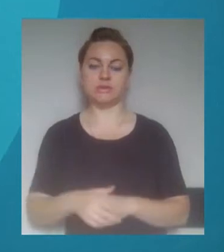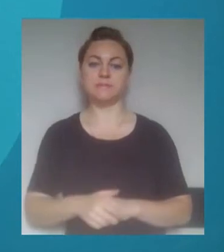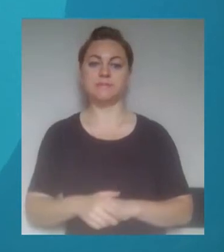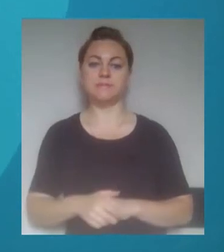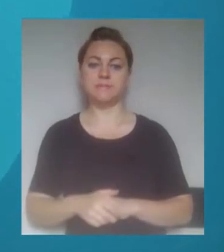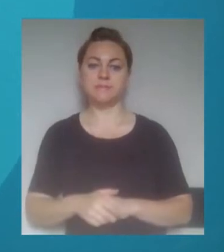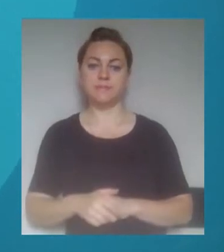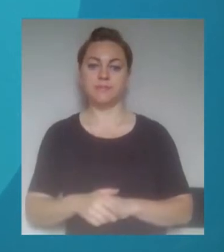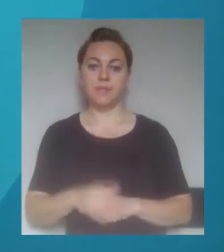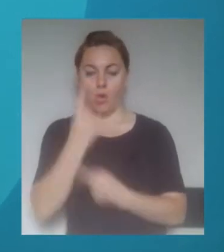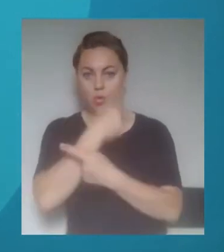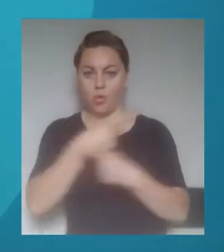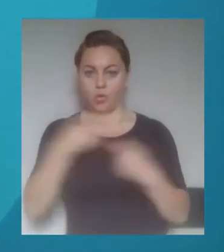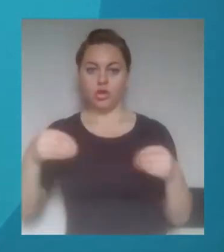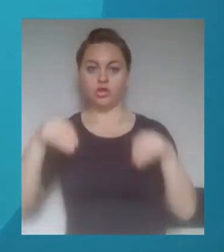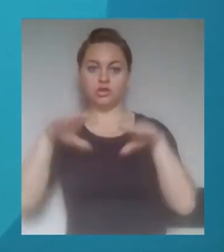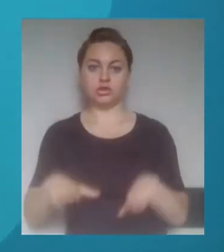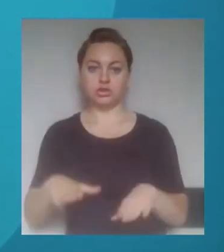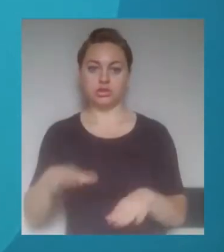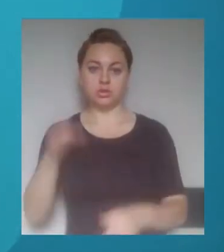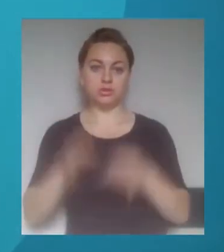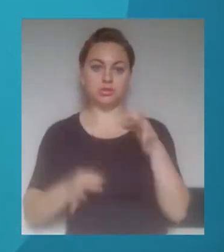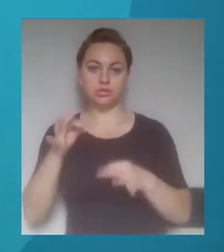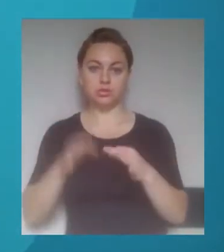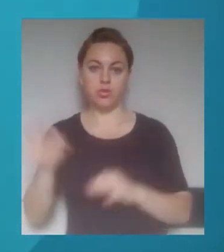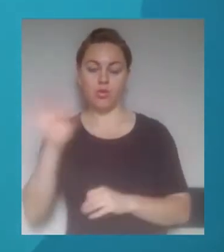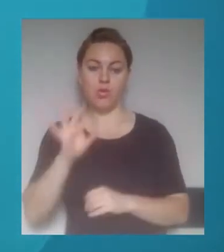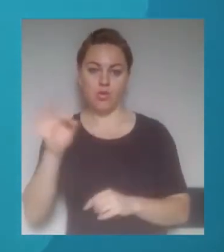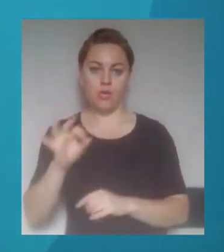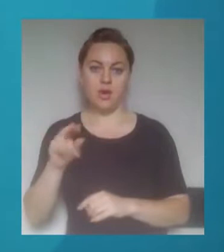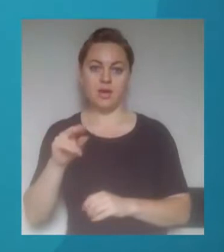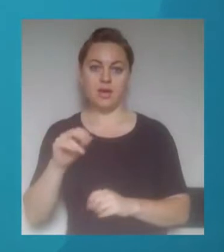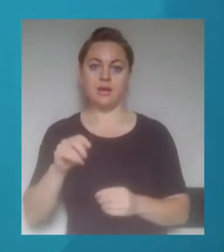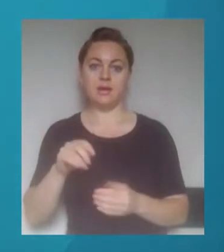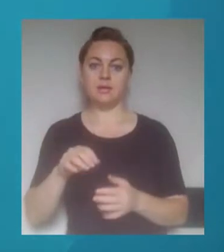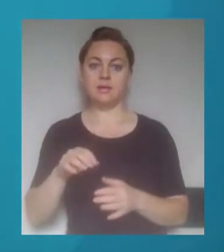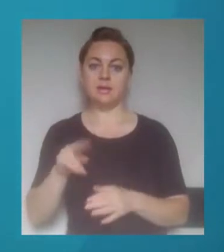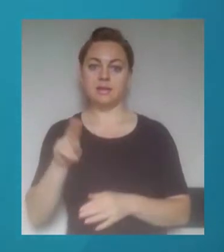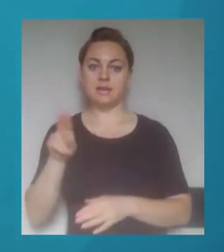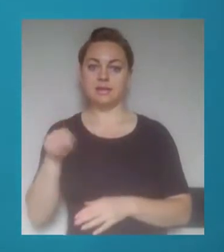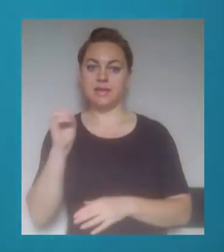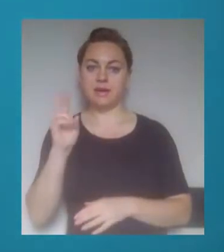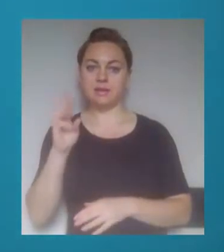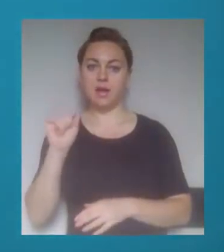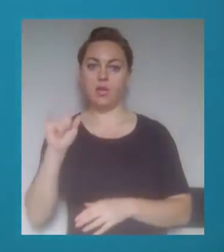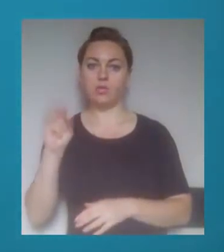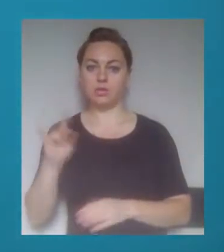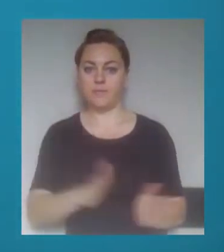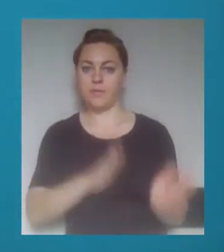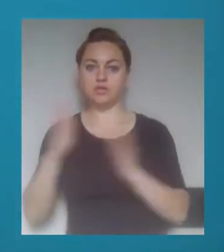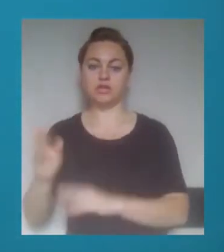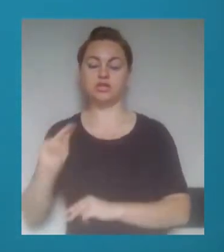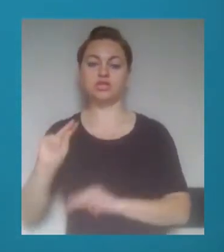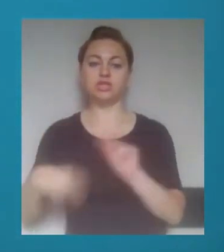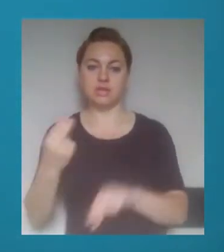Оголошення рішення по апеляцію у справі дресурувального центру Доктауну в Одесі перенесли. Це сталося через те, що представниця